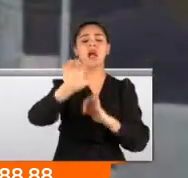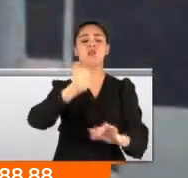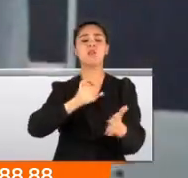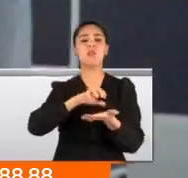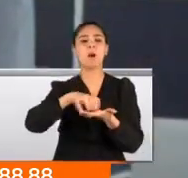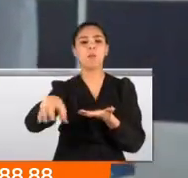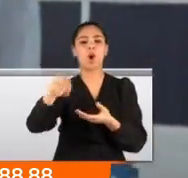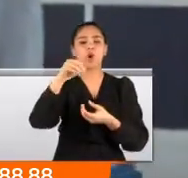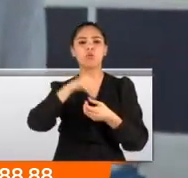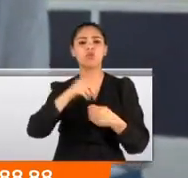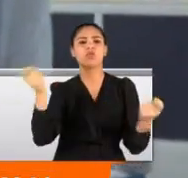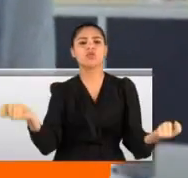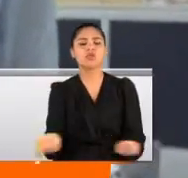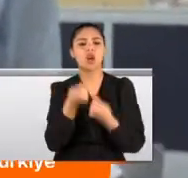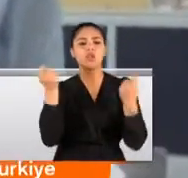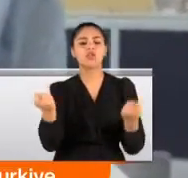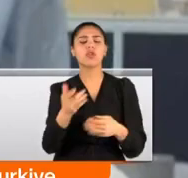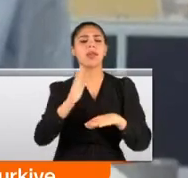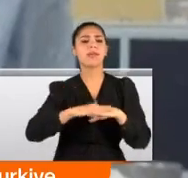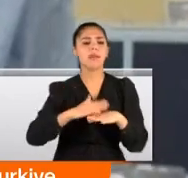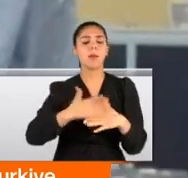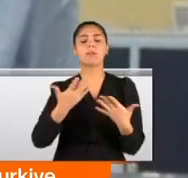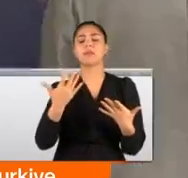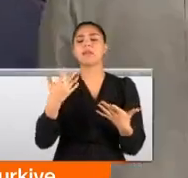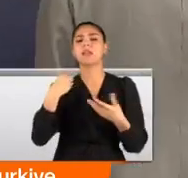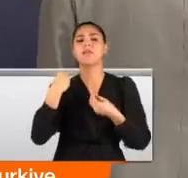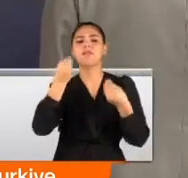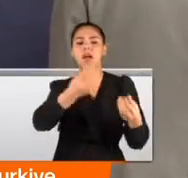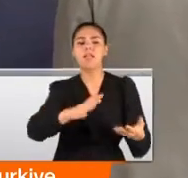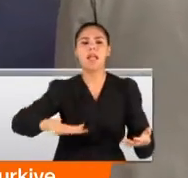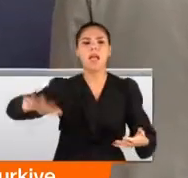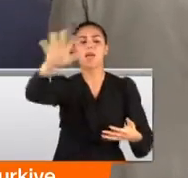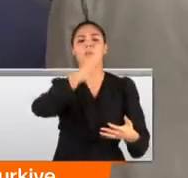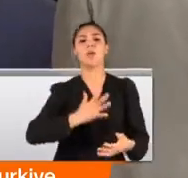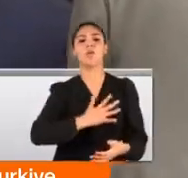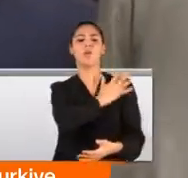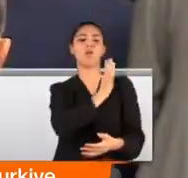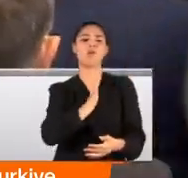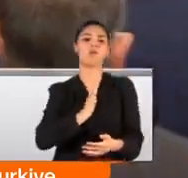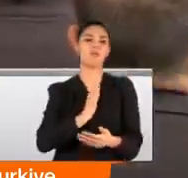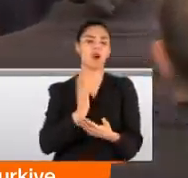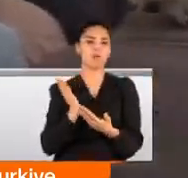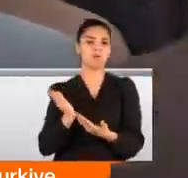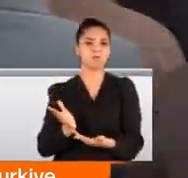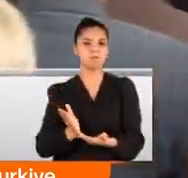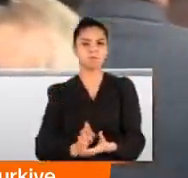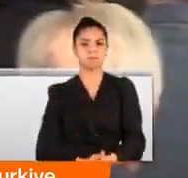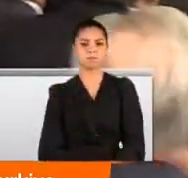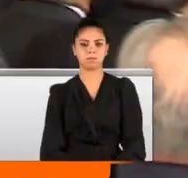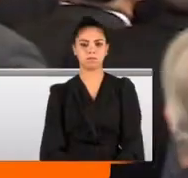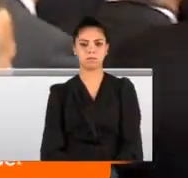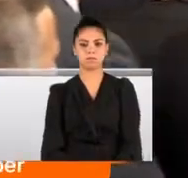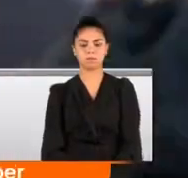Yaptıkları, bıraktıkları ve mirası herkesi gururlandırdı. Tedan ediyor musunuz? Rabbim helalliğinizi kabul